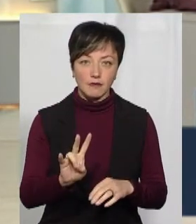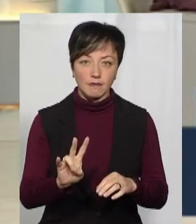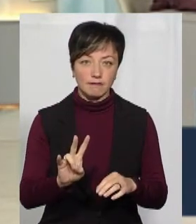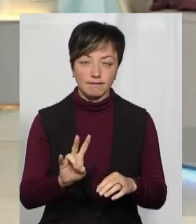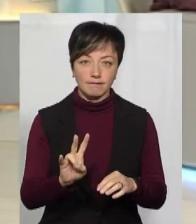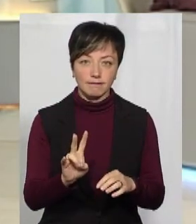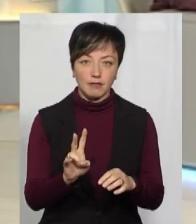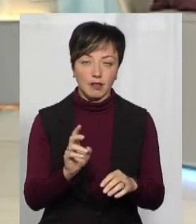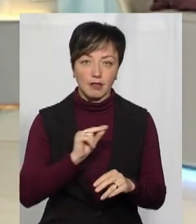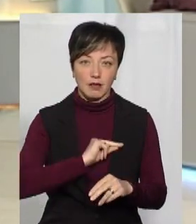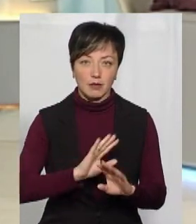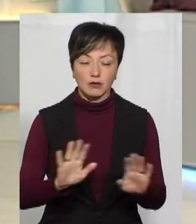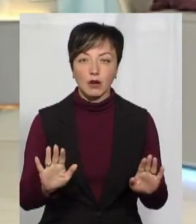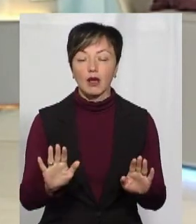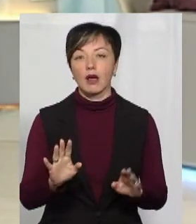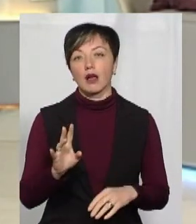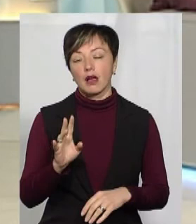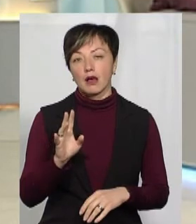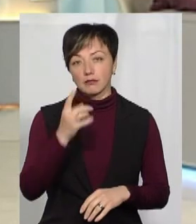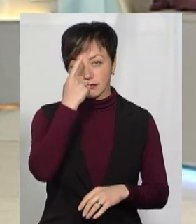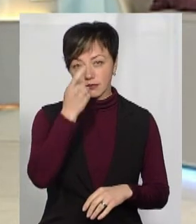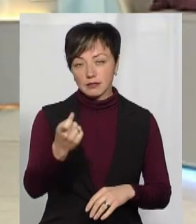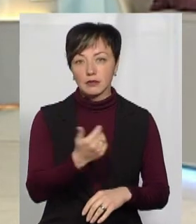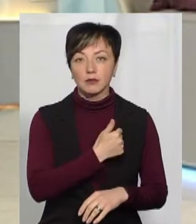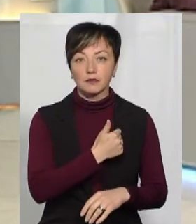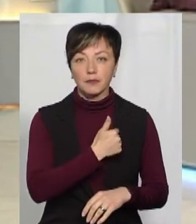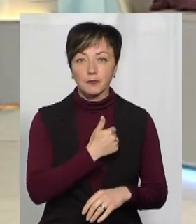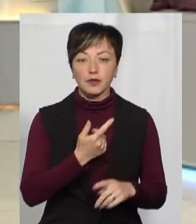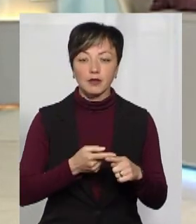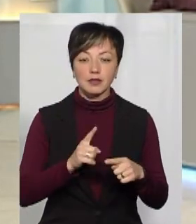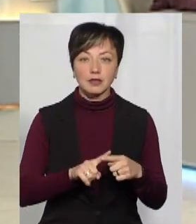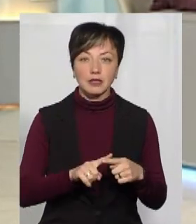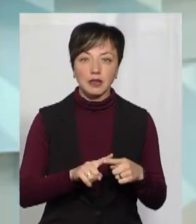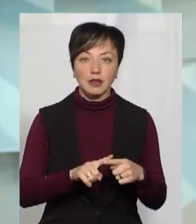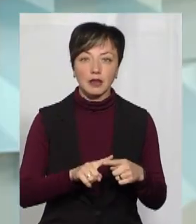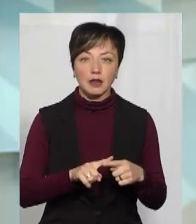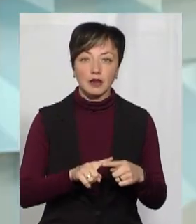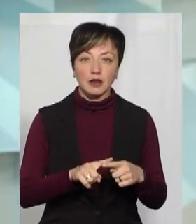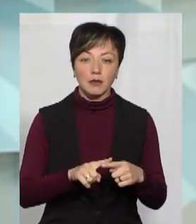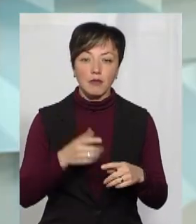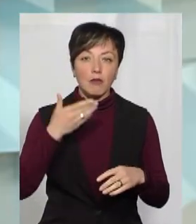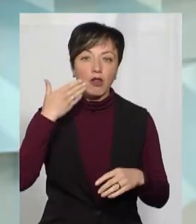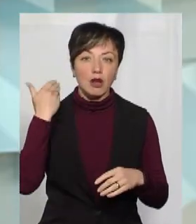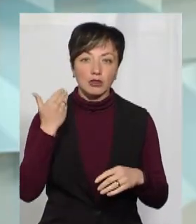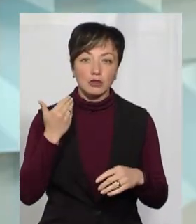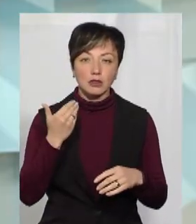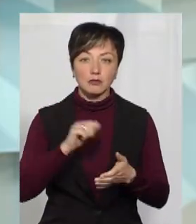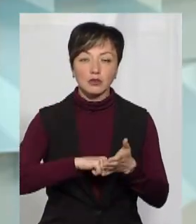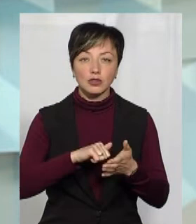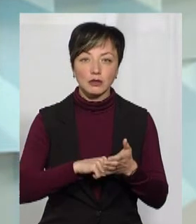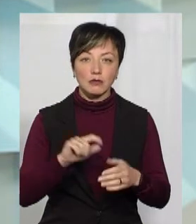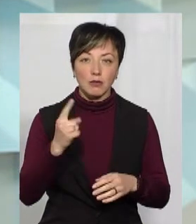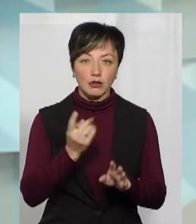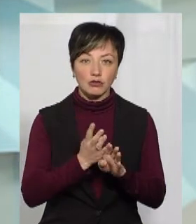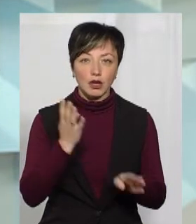обмеженнями. Але я би хотів наголосити на тому, що, звичайно, зняття цих обмежень, вони викликані, в першу чергу,